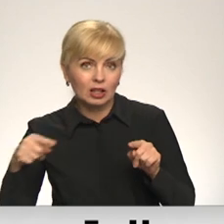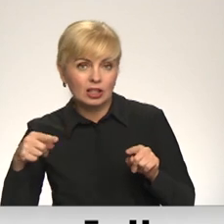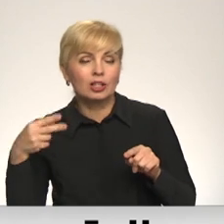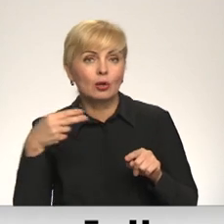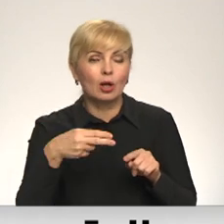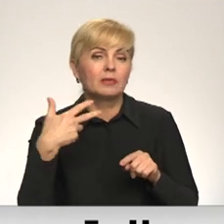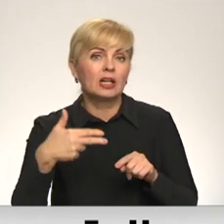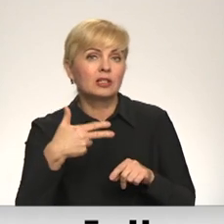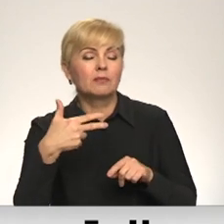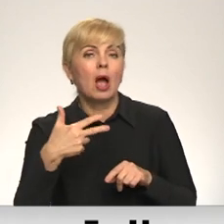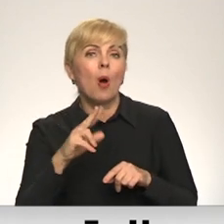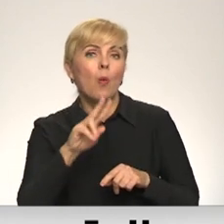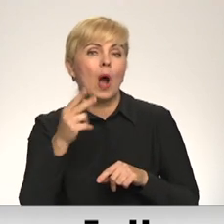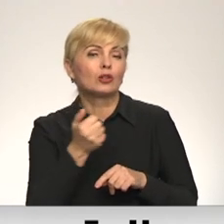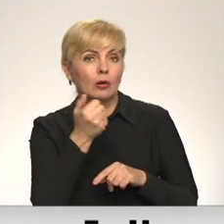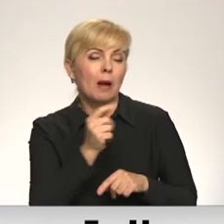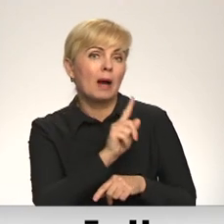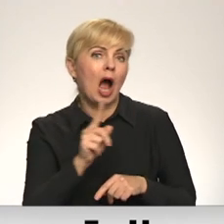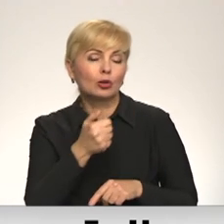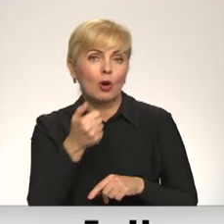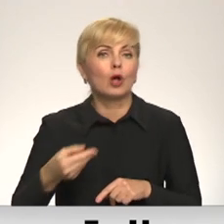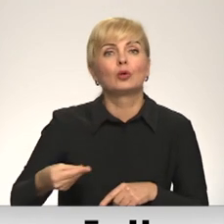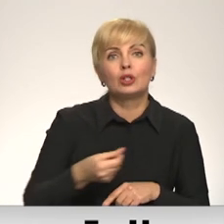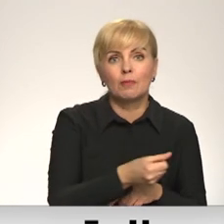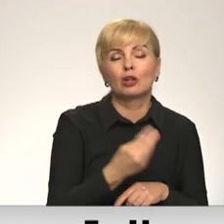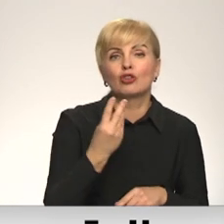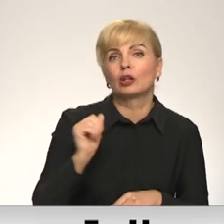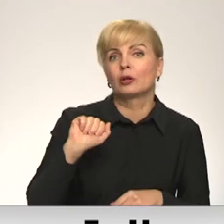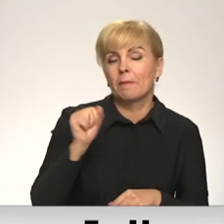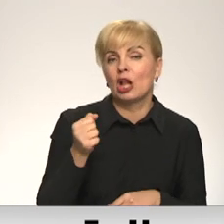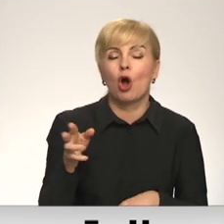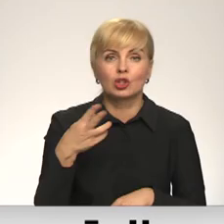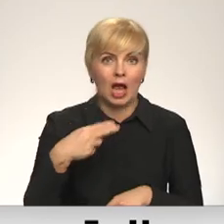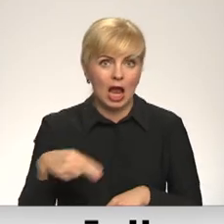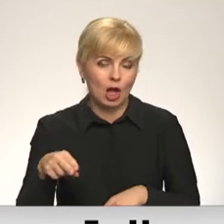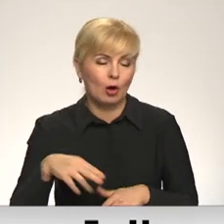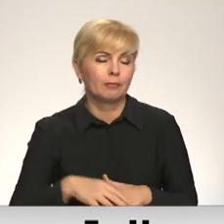2032. gadam, katru gadu izmaksājot 4 miljonus eiro.